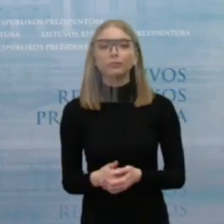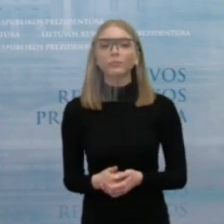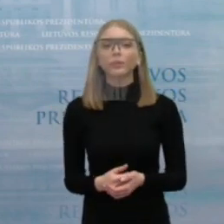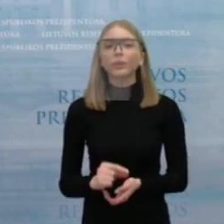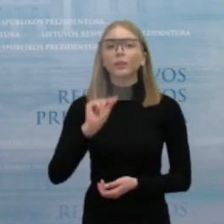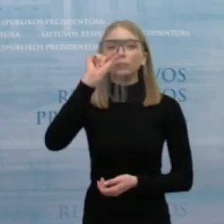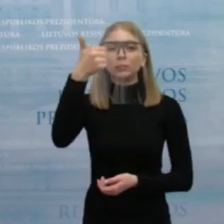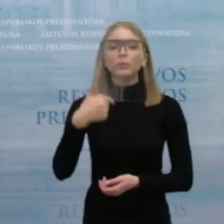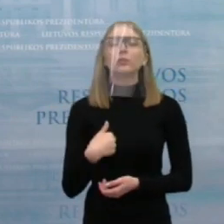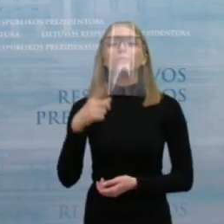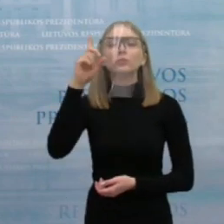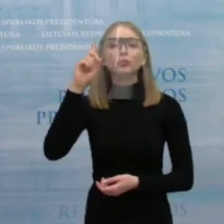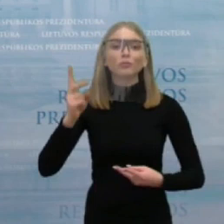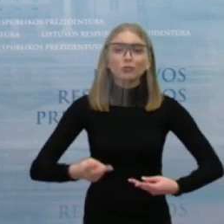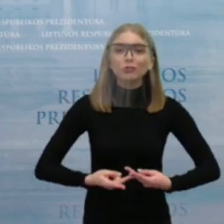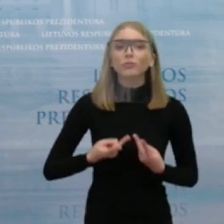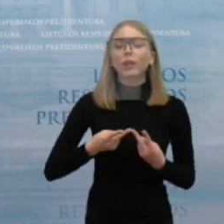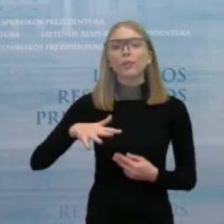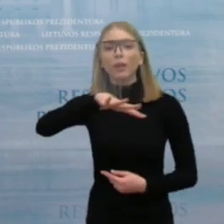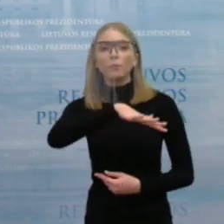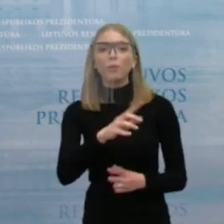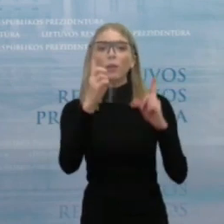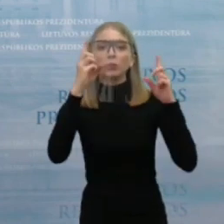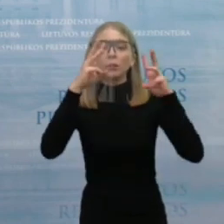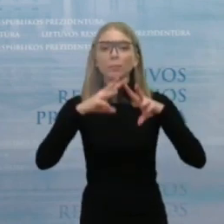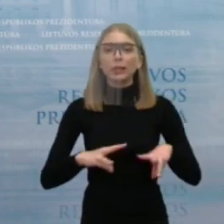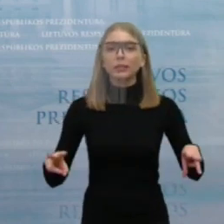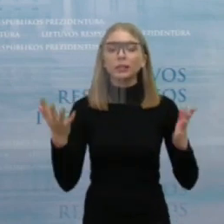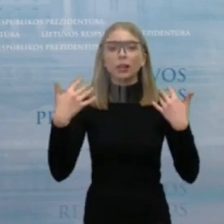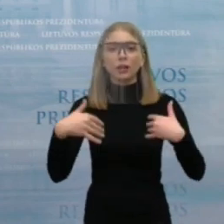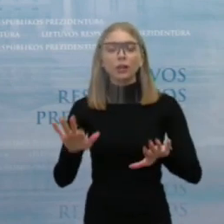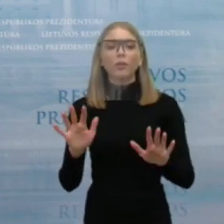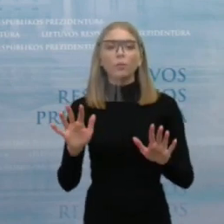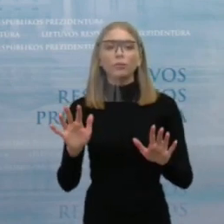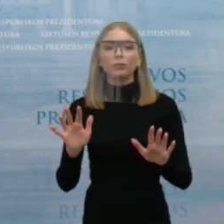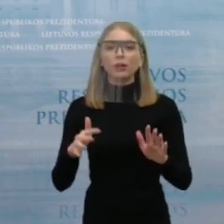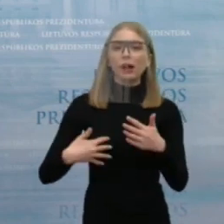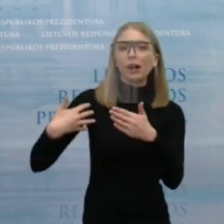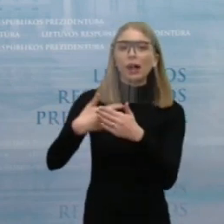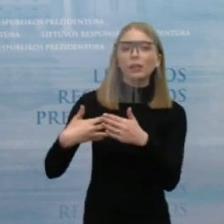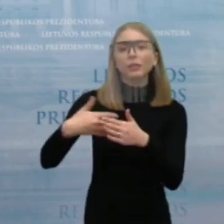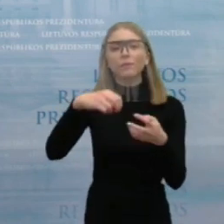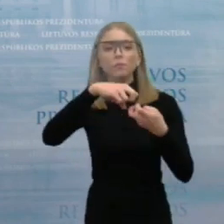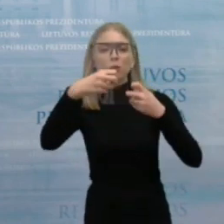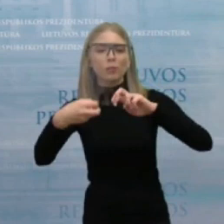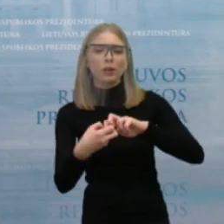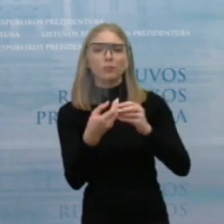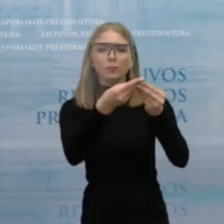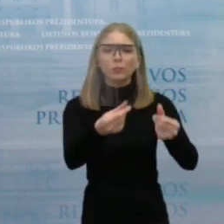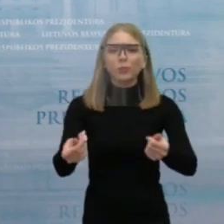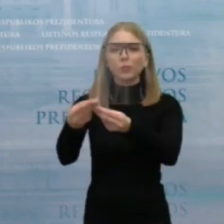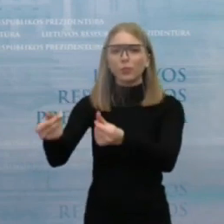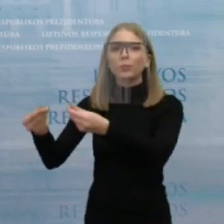pradėti nuo to, kad džiugu, kad aplinkos ministerijos vadovybę emesi aktyviai spręsti įsisinėjusias aplinkos saugos